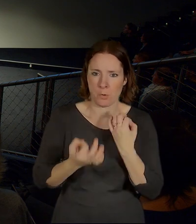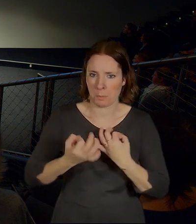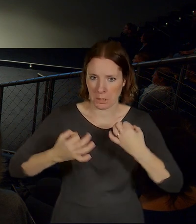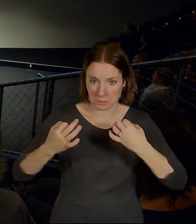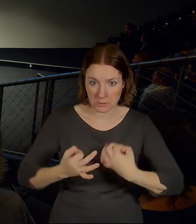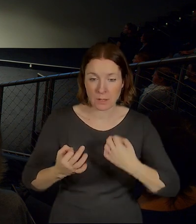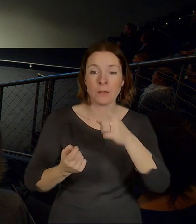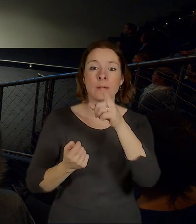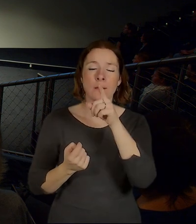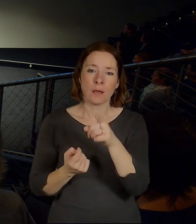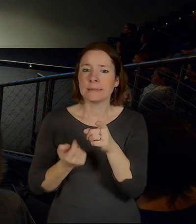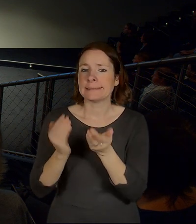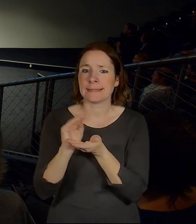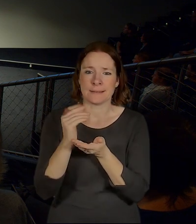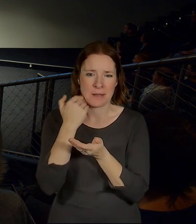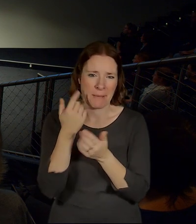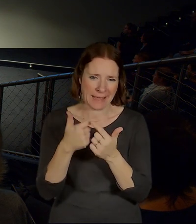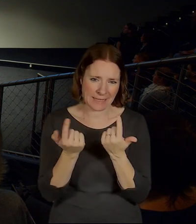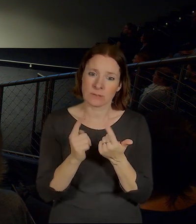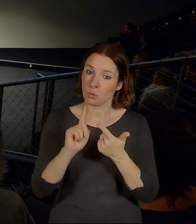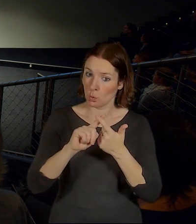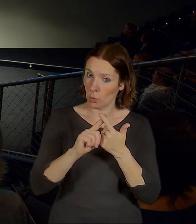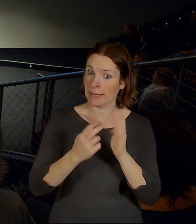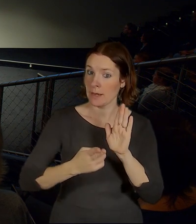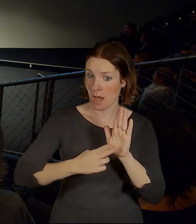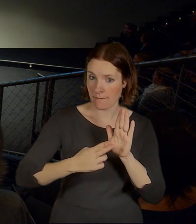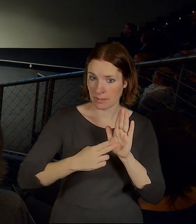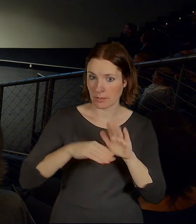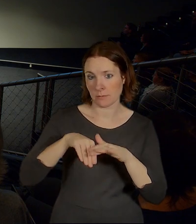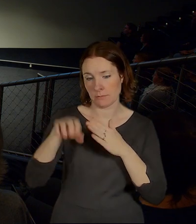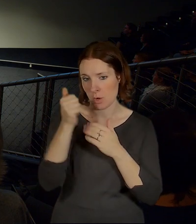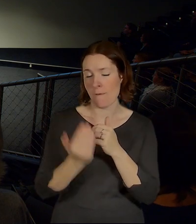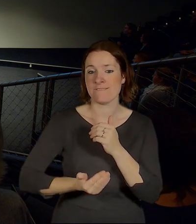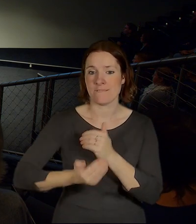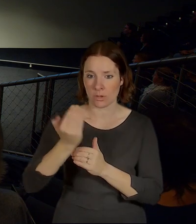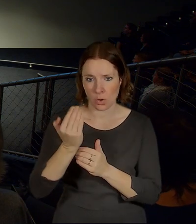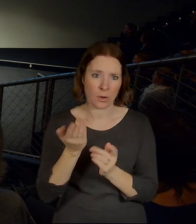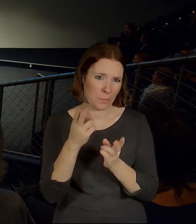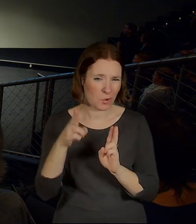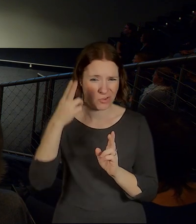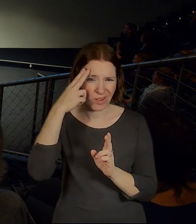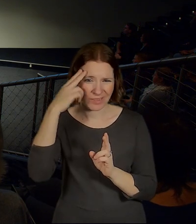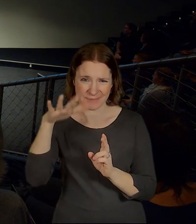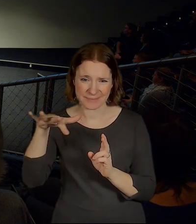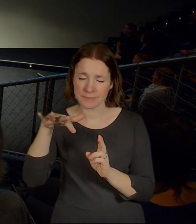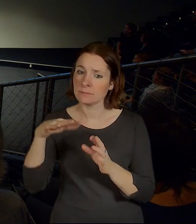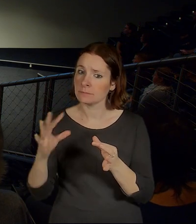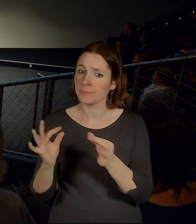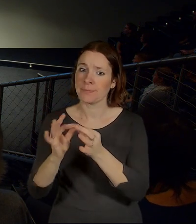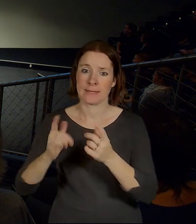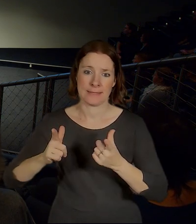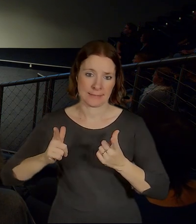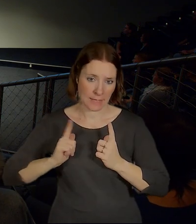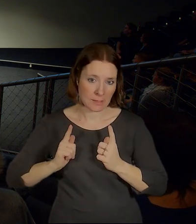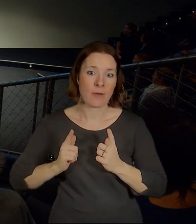jak to bude. Terminál Nehvizdy, alias Terminál Východ, o tom jste možná už slyšeli, to je vlastně zastávka na východ od